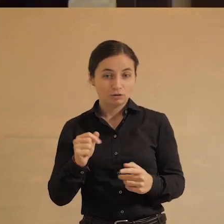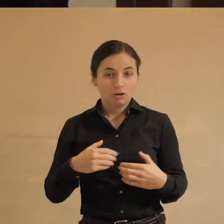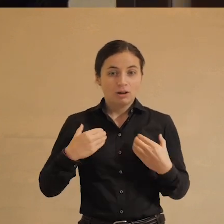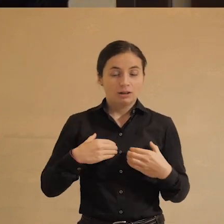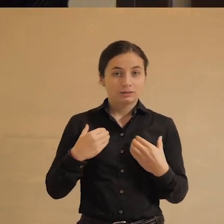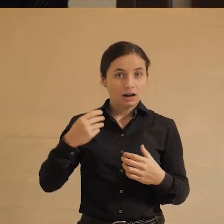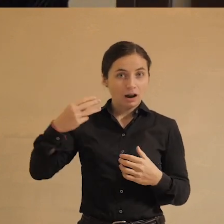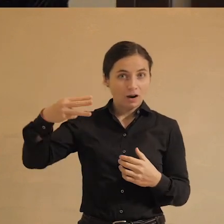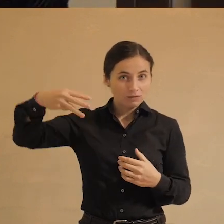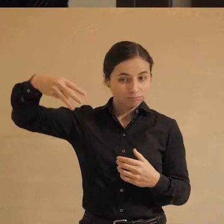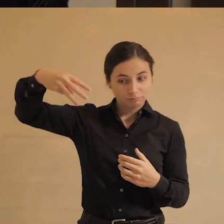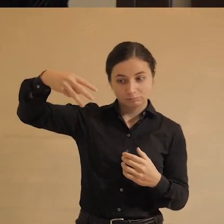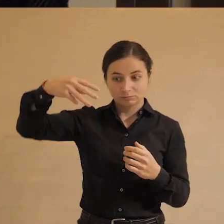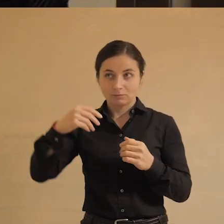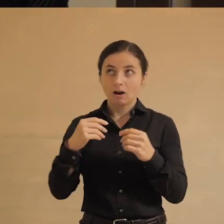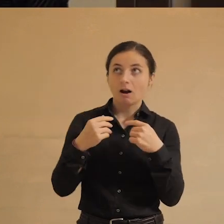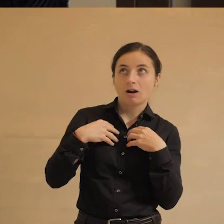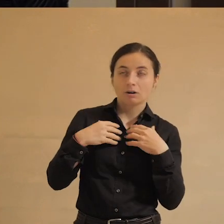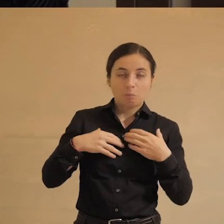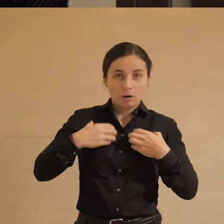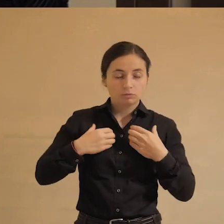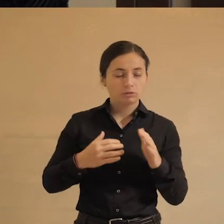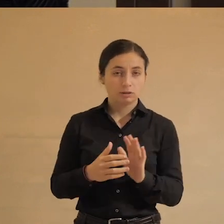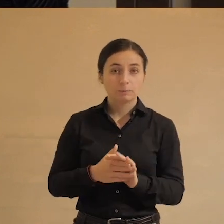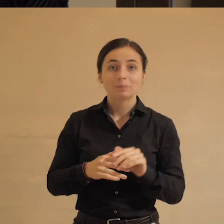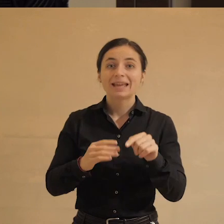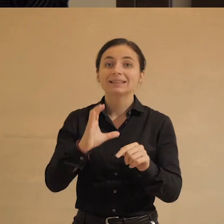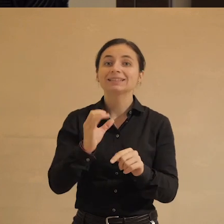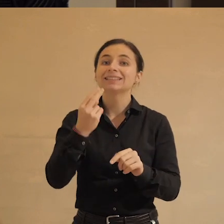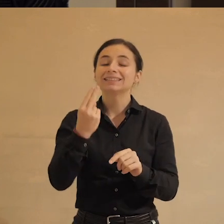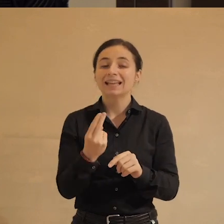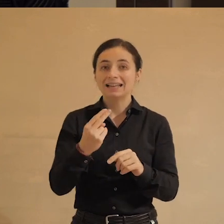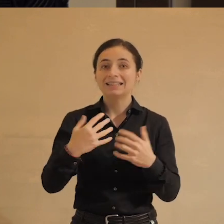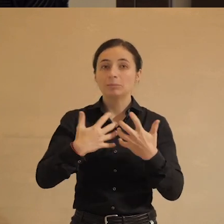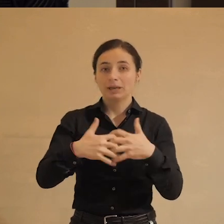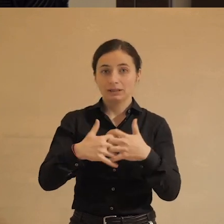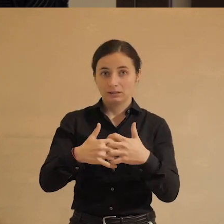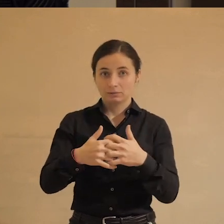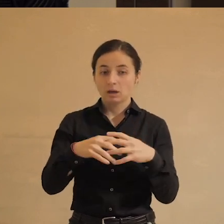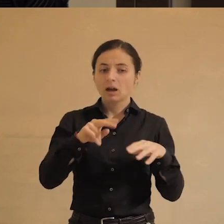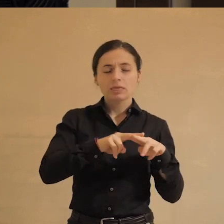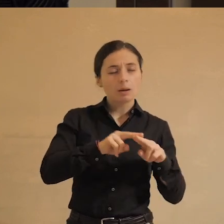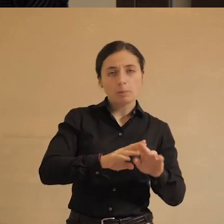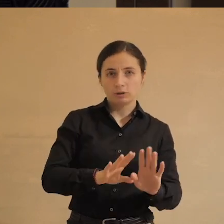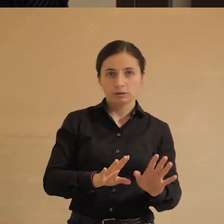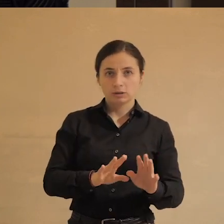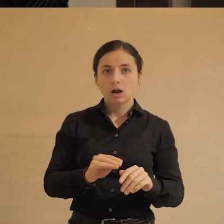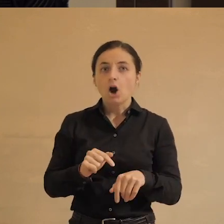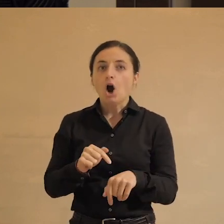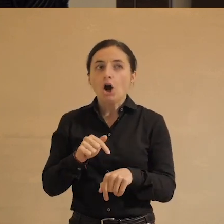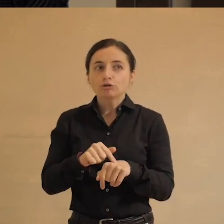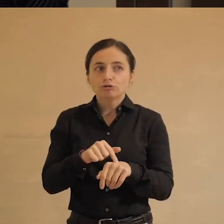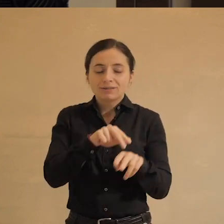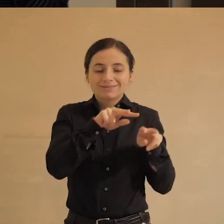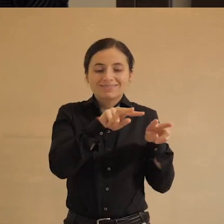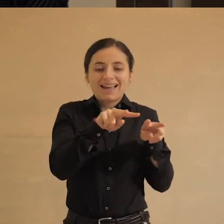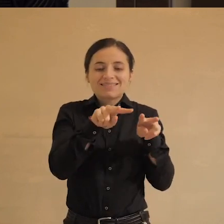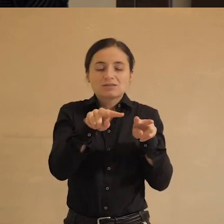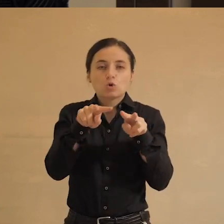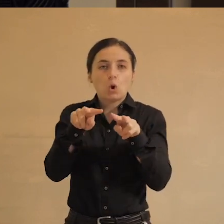видеонаблюдения. Но это социальный механизм, понимаете, не полицейский механизм, а социальный. Ощущение надзора